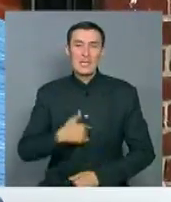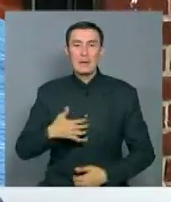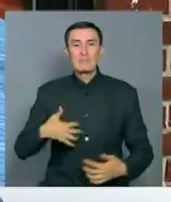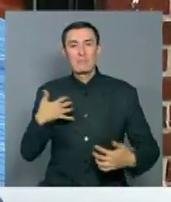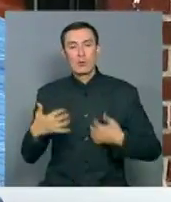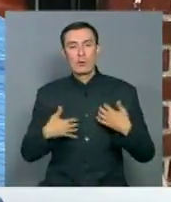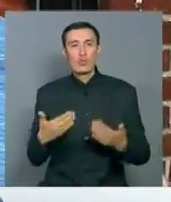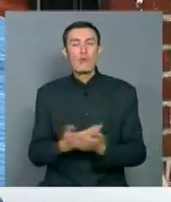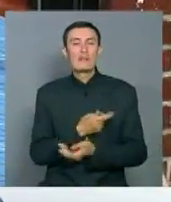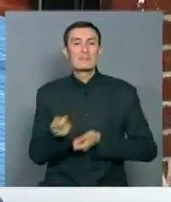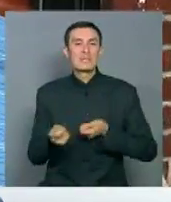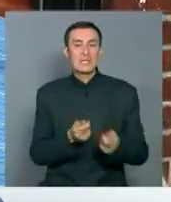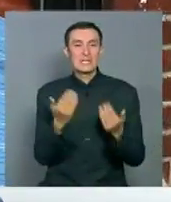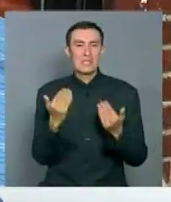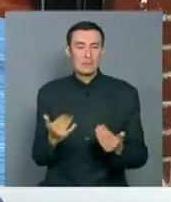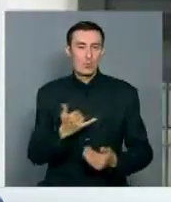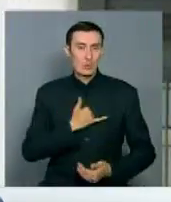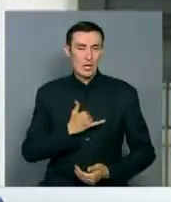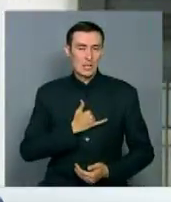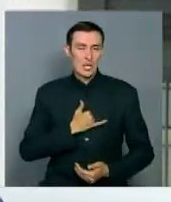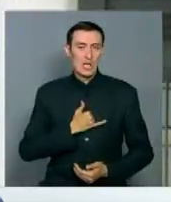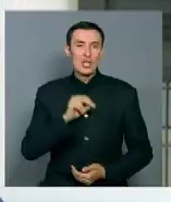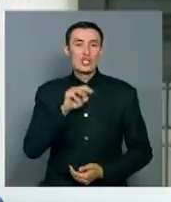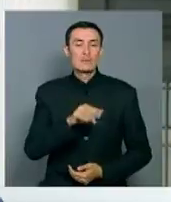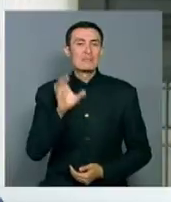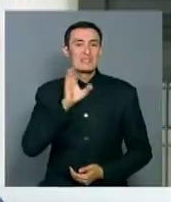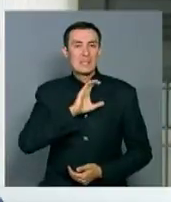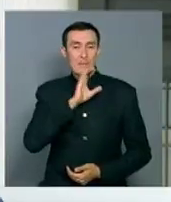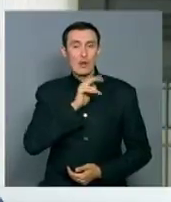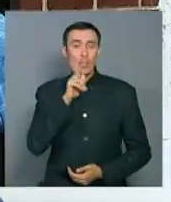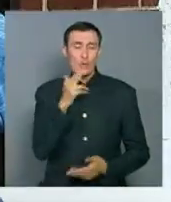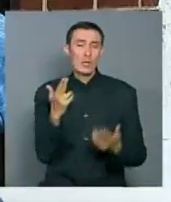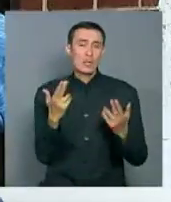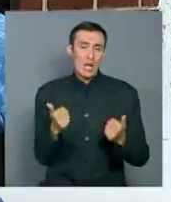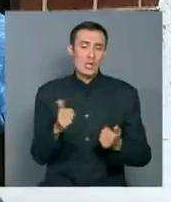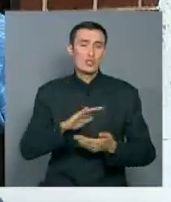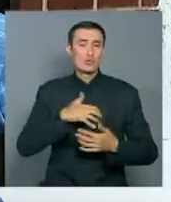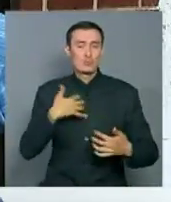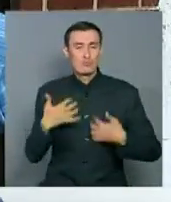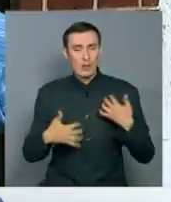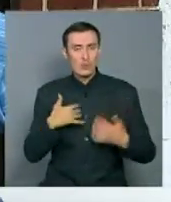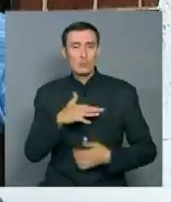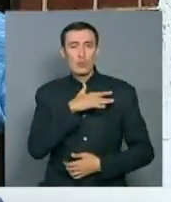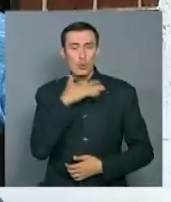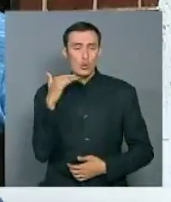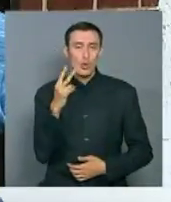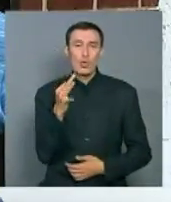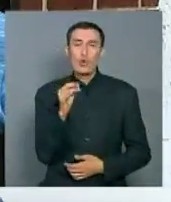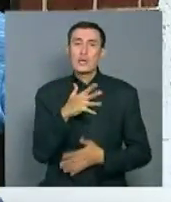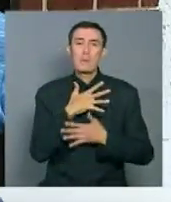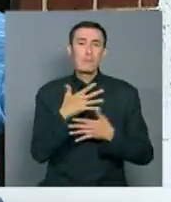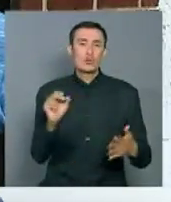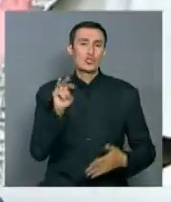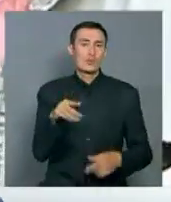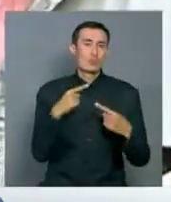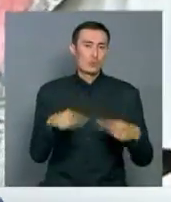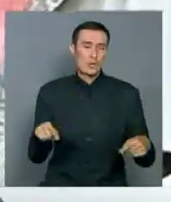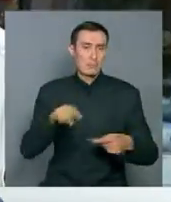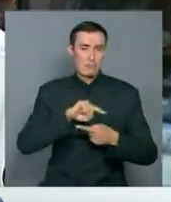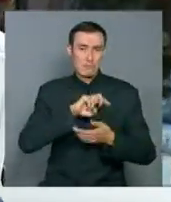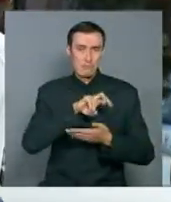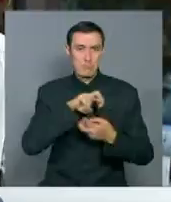новую администрацию, которая теперь у нас, чем о Северной Корее. Конечно, эта ситуация волнует многих, но не больше, чем другие проблемы у нас.